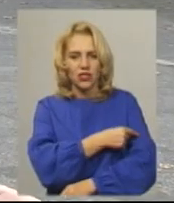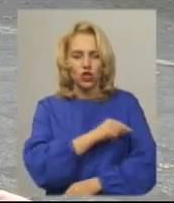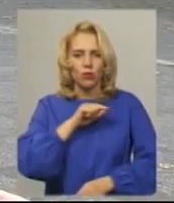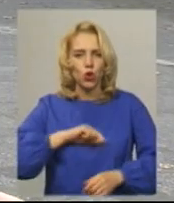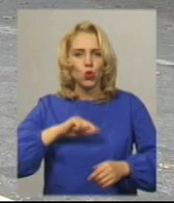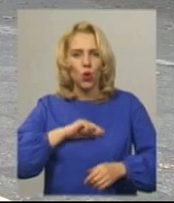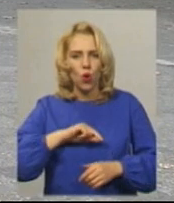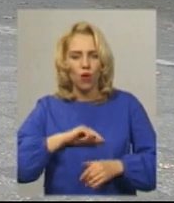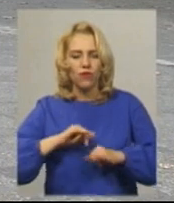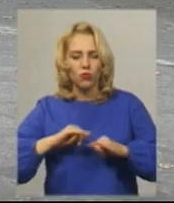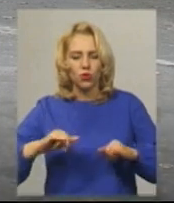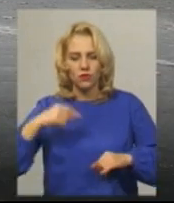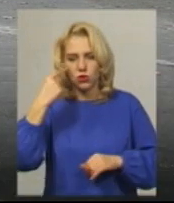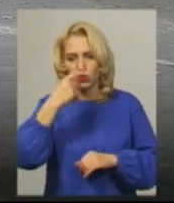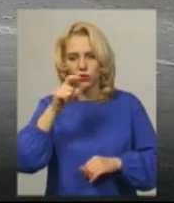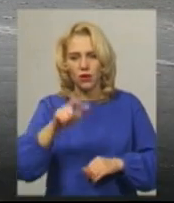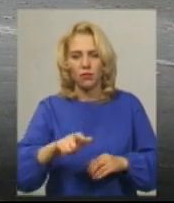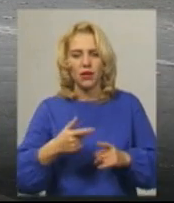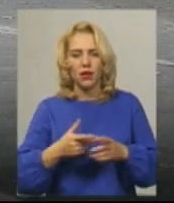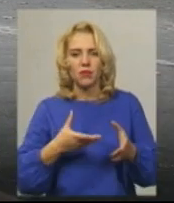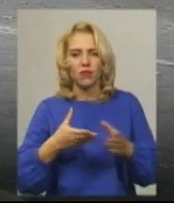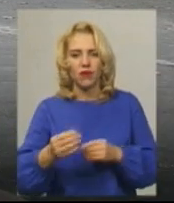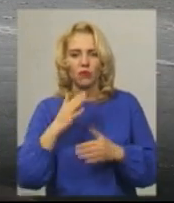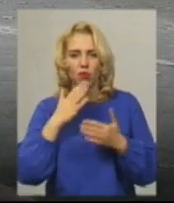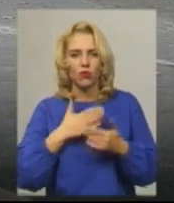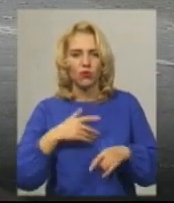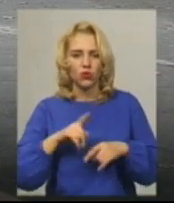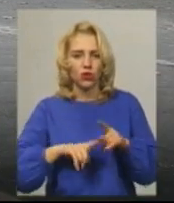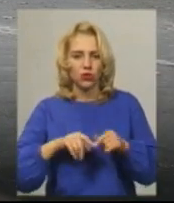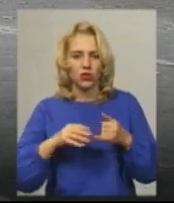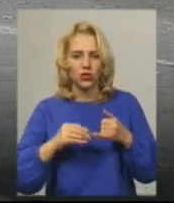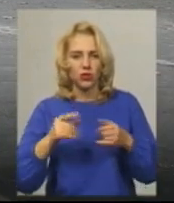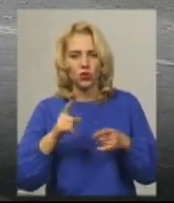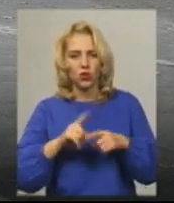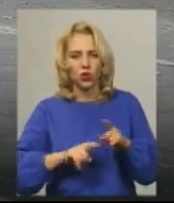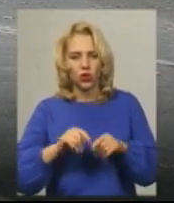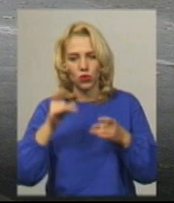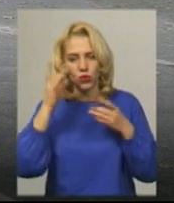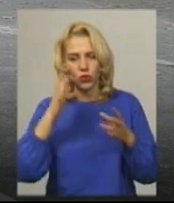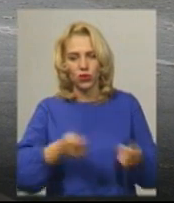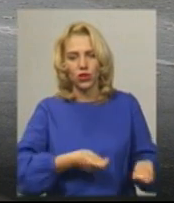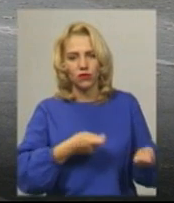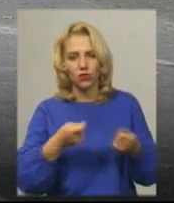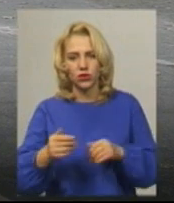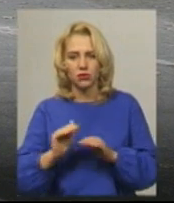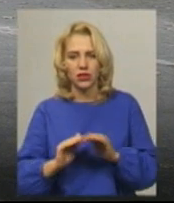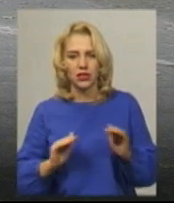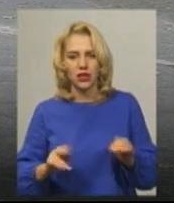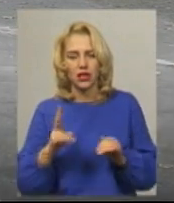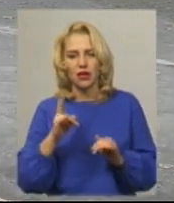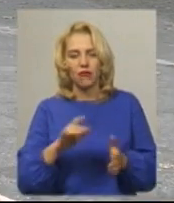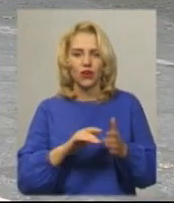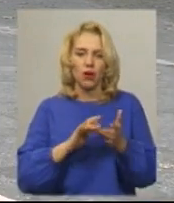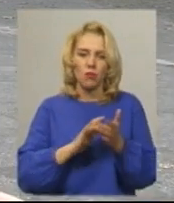«Провиваємо їм любов до рідної землі, до рівної культури і ввозимо дітей в